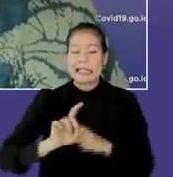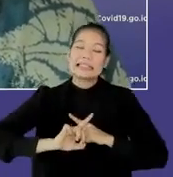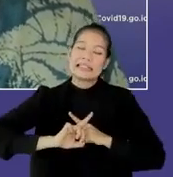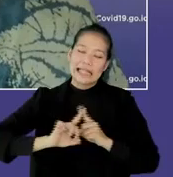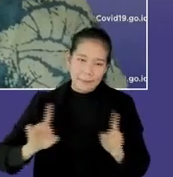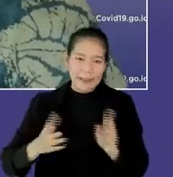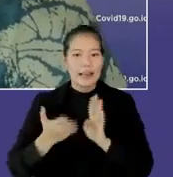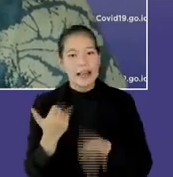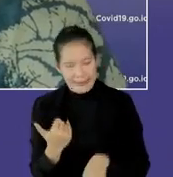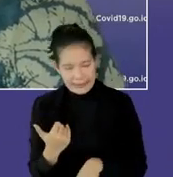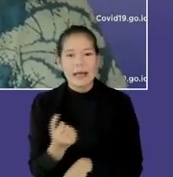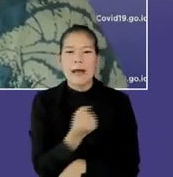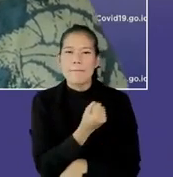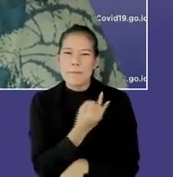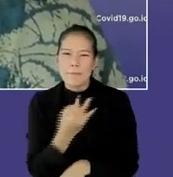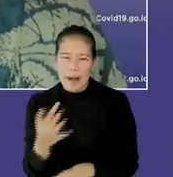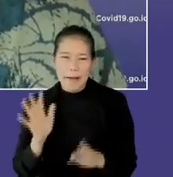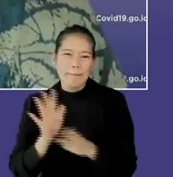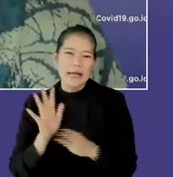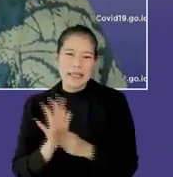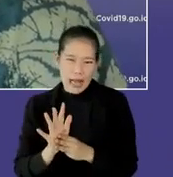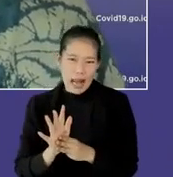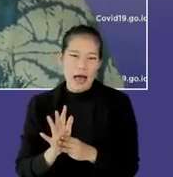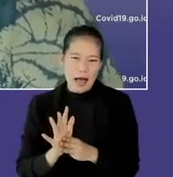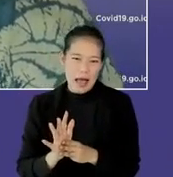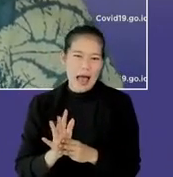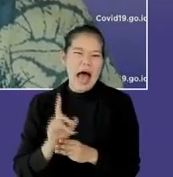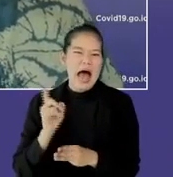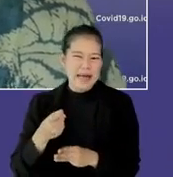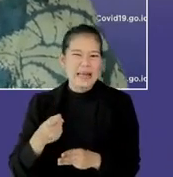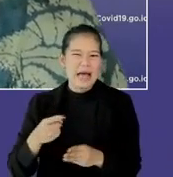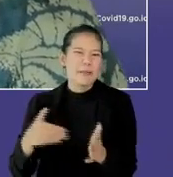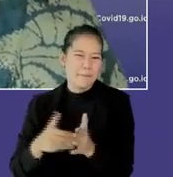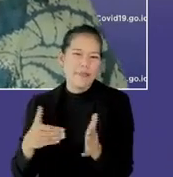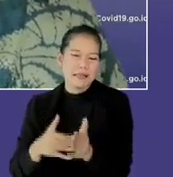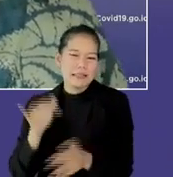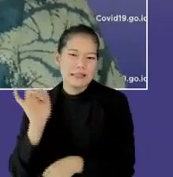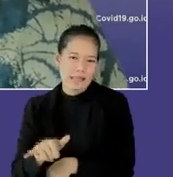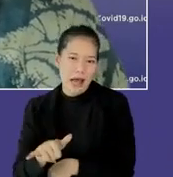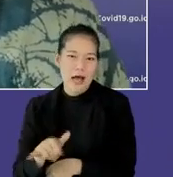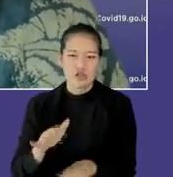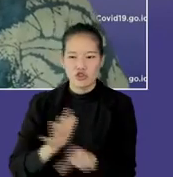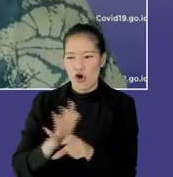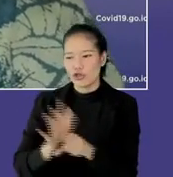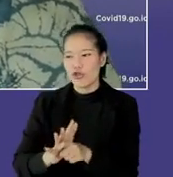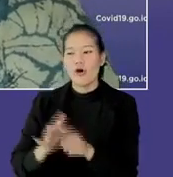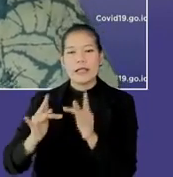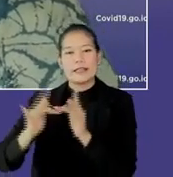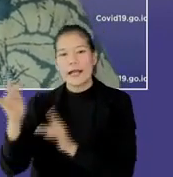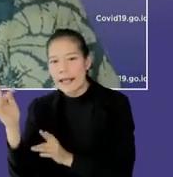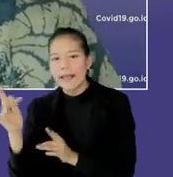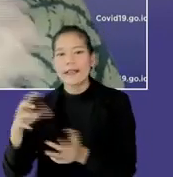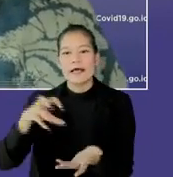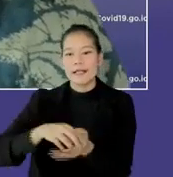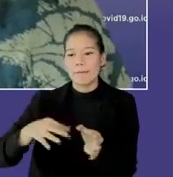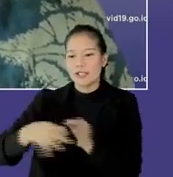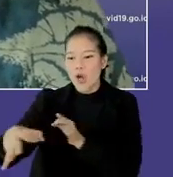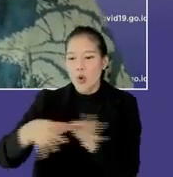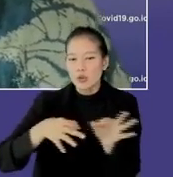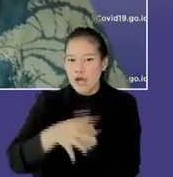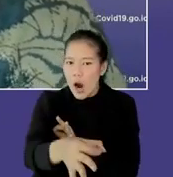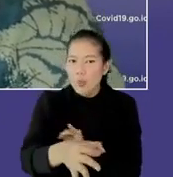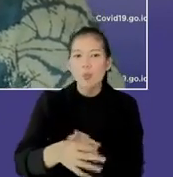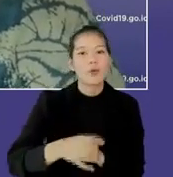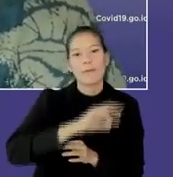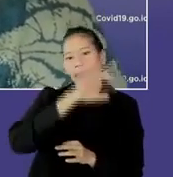namun sekali lagi, ada beberapa hal juga, kadang di luar keterbatasan ya, kayak tadi saya bilang, internet lokasinya jauh, dia perlu datang ke kecamatan